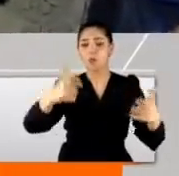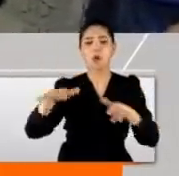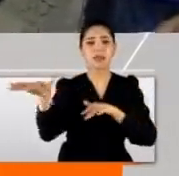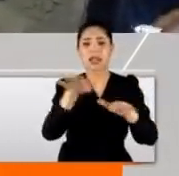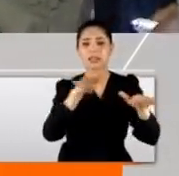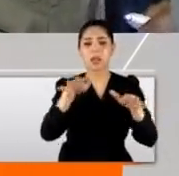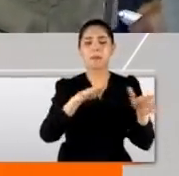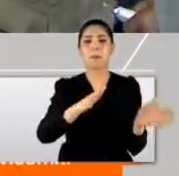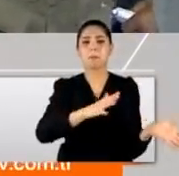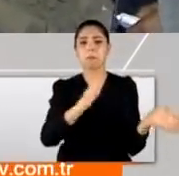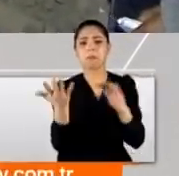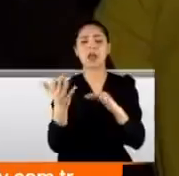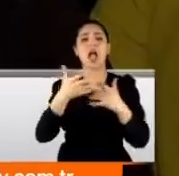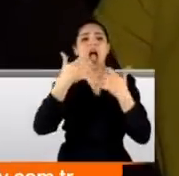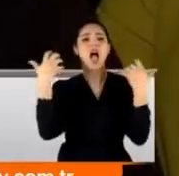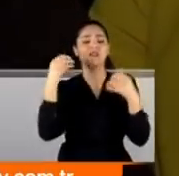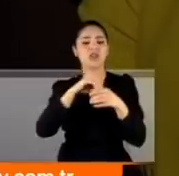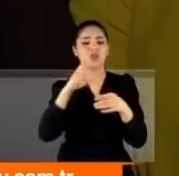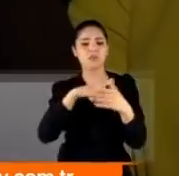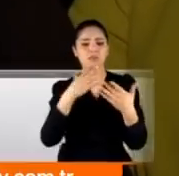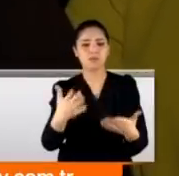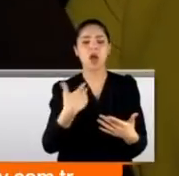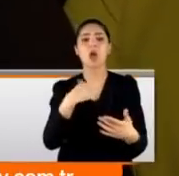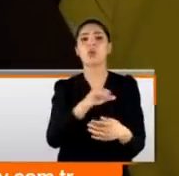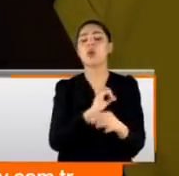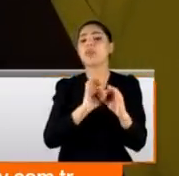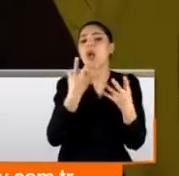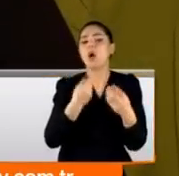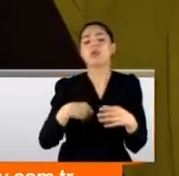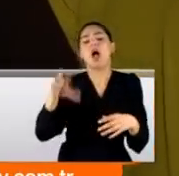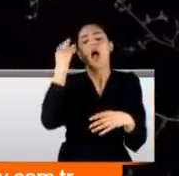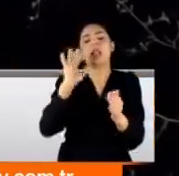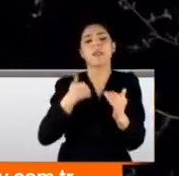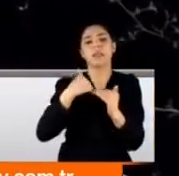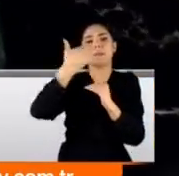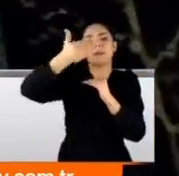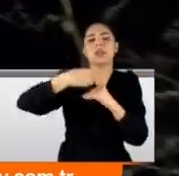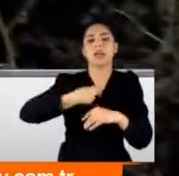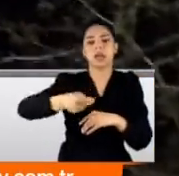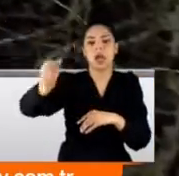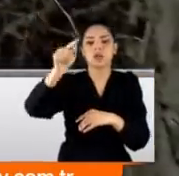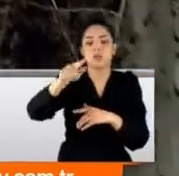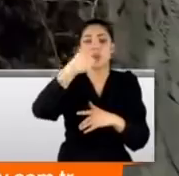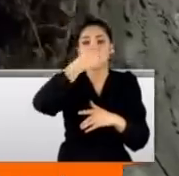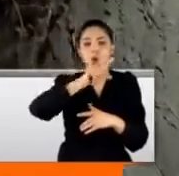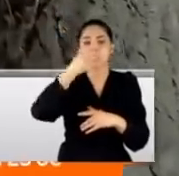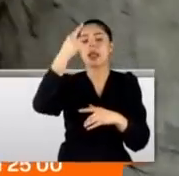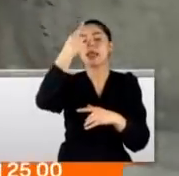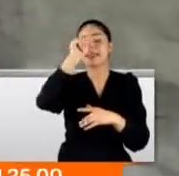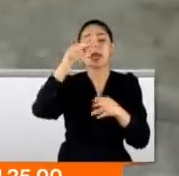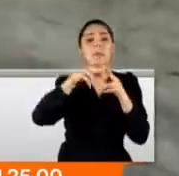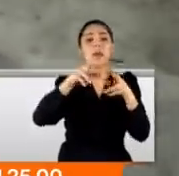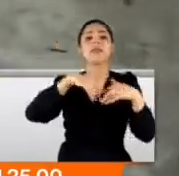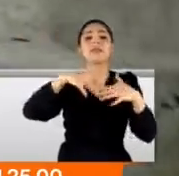depremde uçmuş hayvanlarım var içeride. Valla korktuk ne olduğunu bilmedik kendimizi attık dışarıya. Gölköy mahallesinde sadece yıkıntı değil aynı